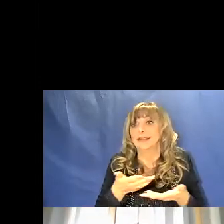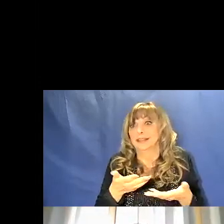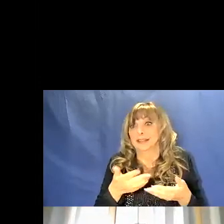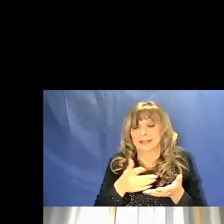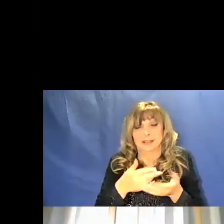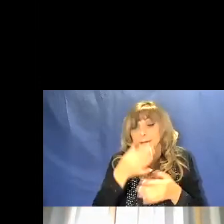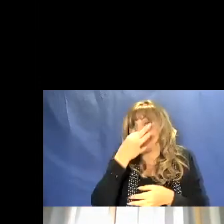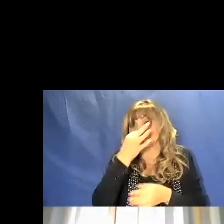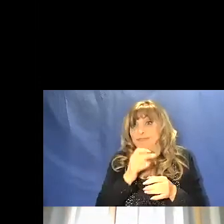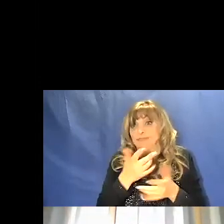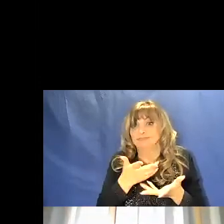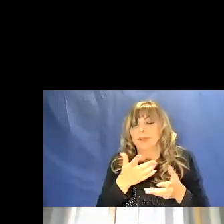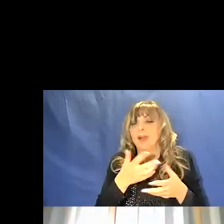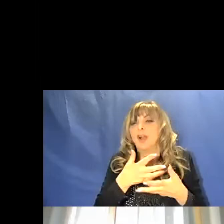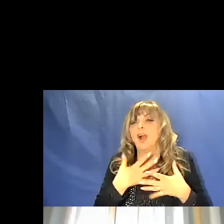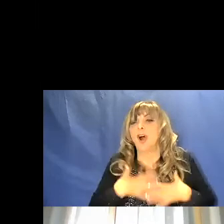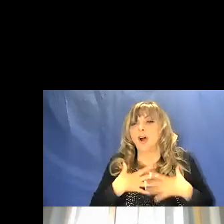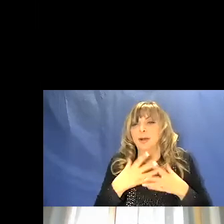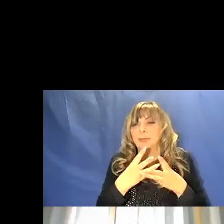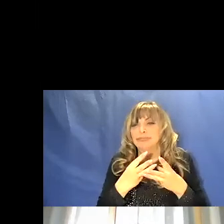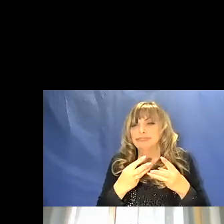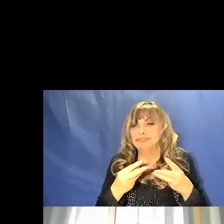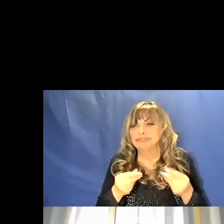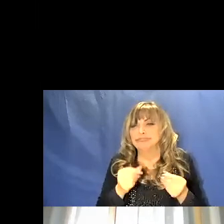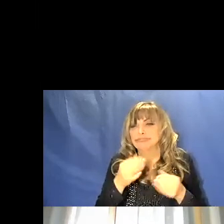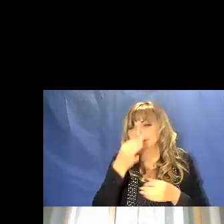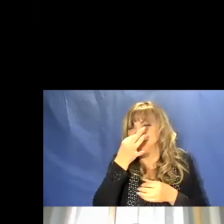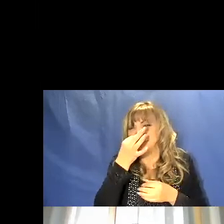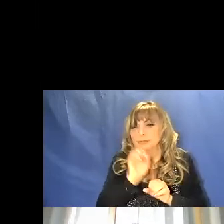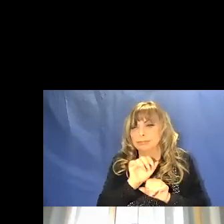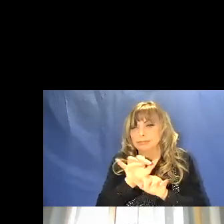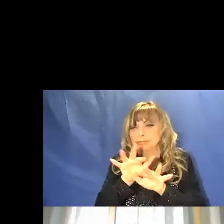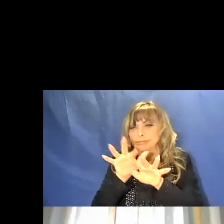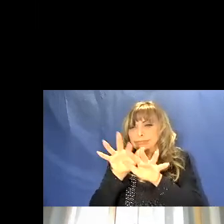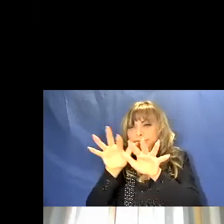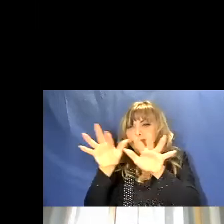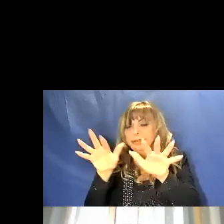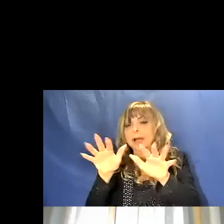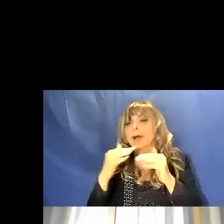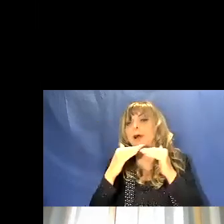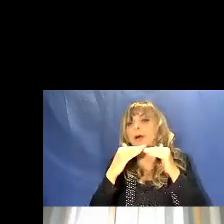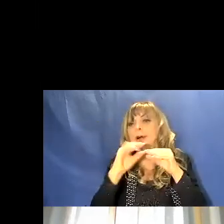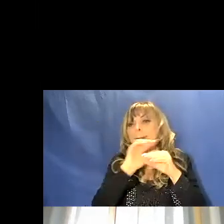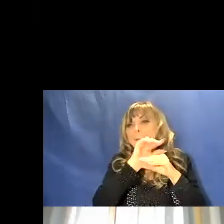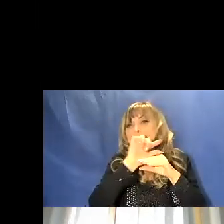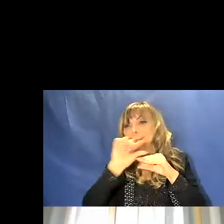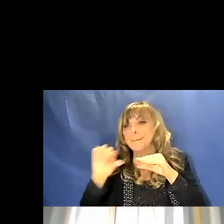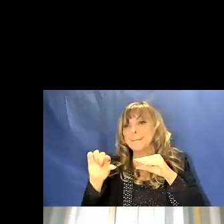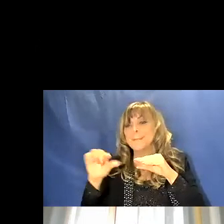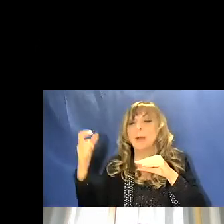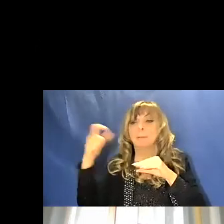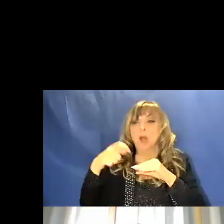quindi di dare fastidio a chi viveva nella grotta perché non esistono in questo periodo